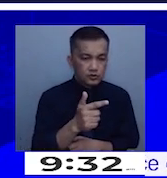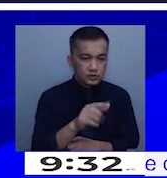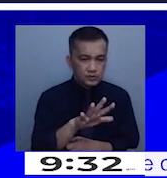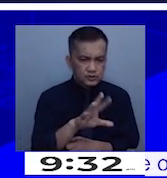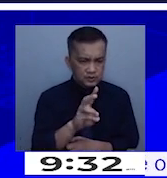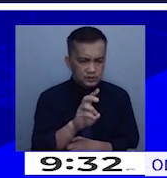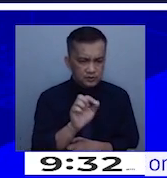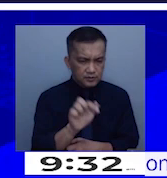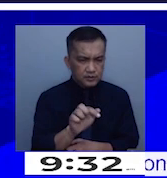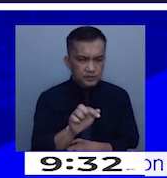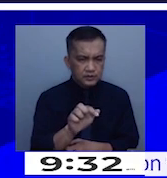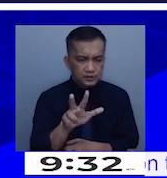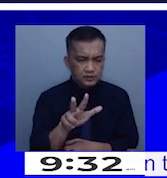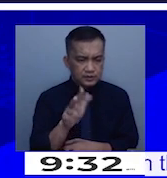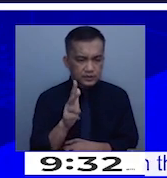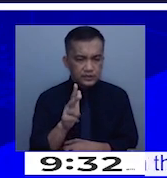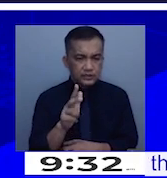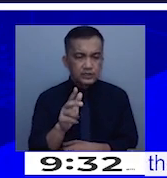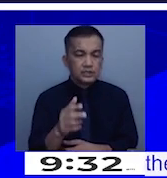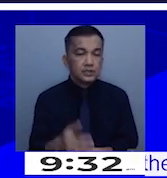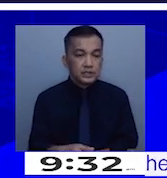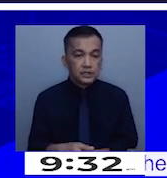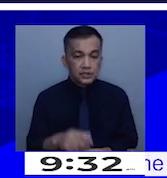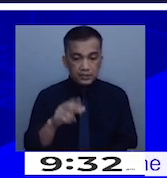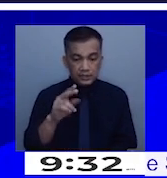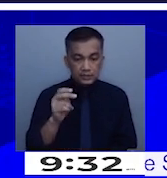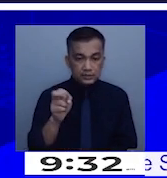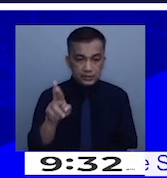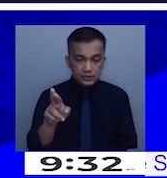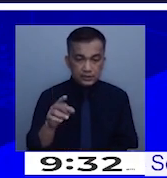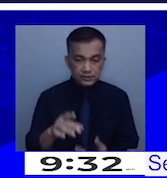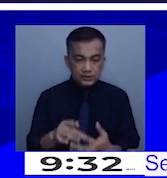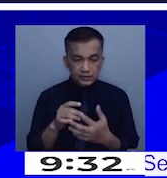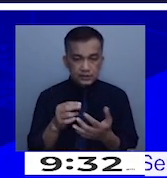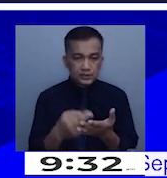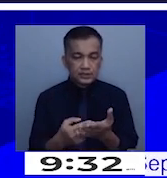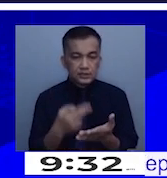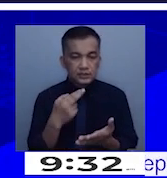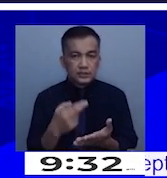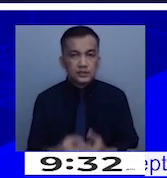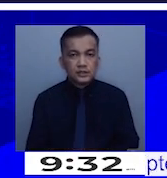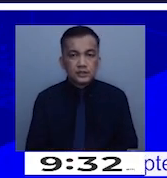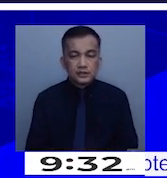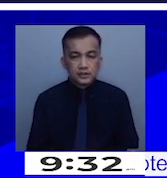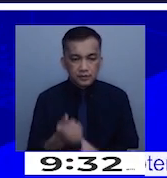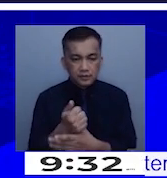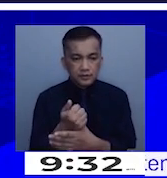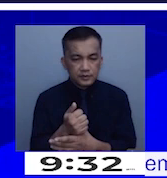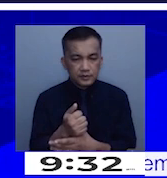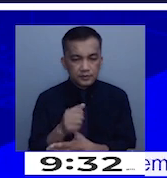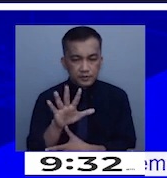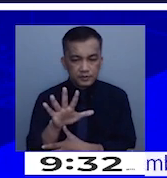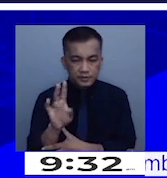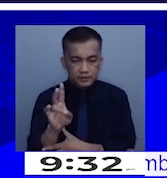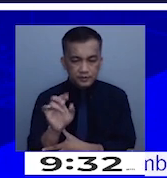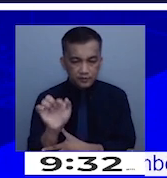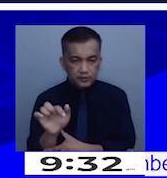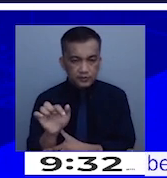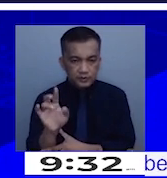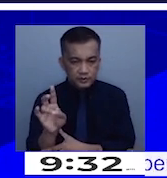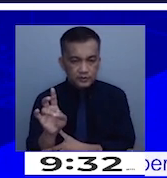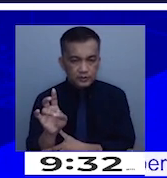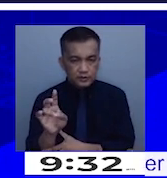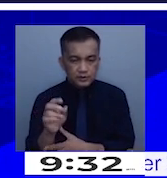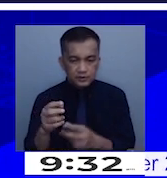pesos and 30 centavos. For NCR, ang special rice natin ay nag-average ng mga 57 pesos versus